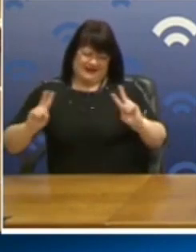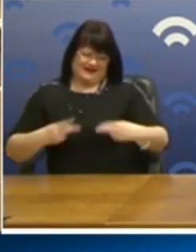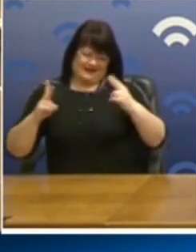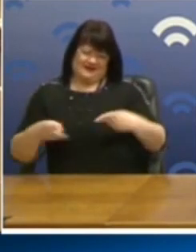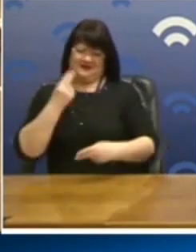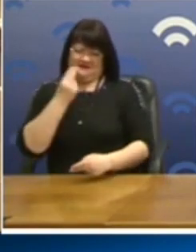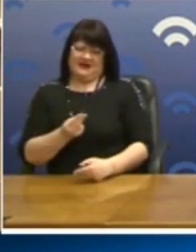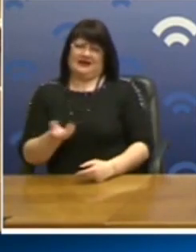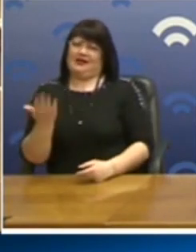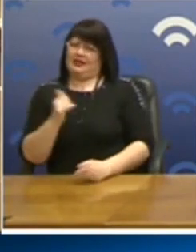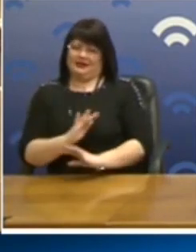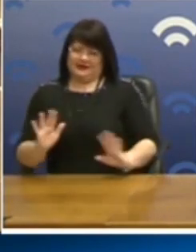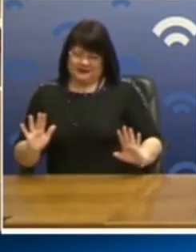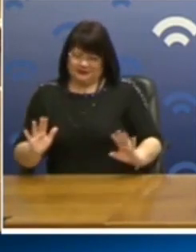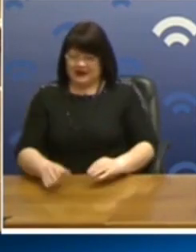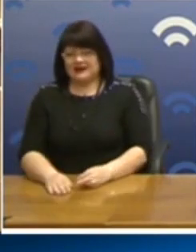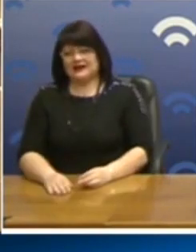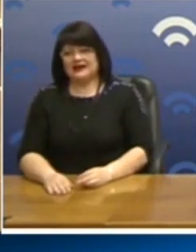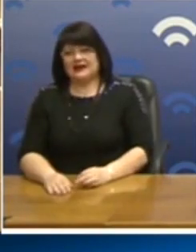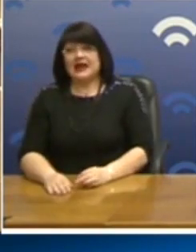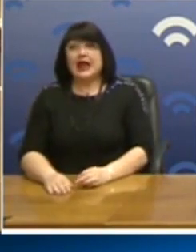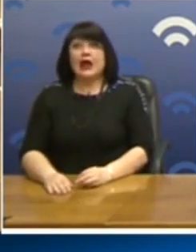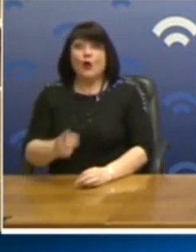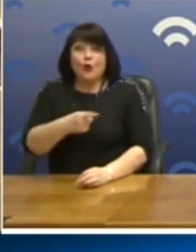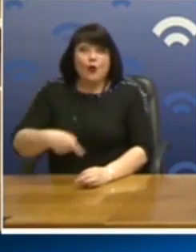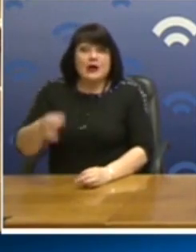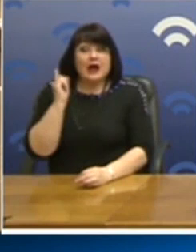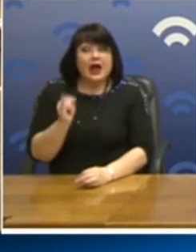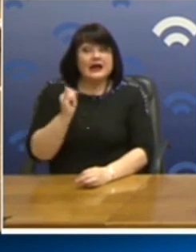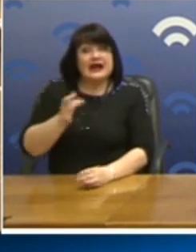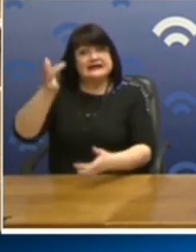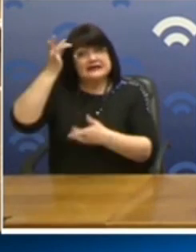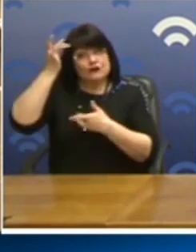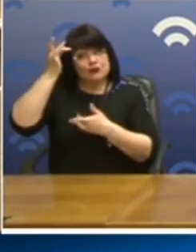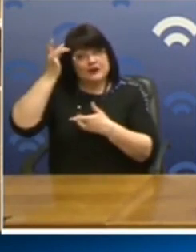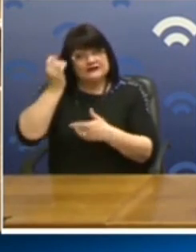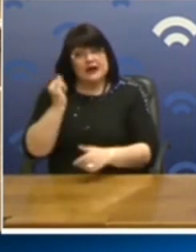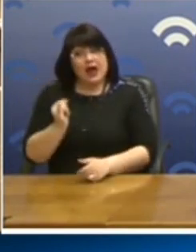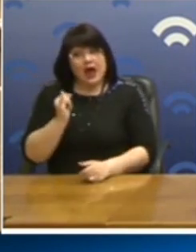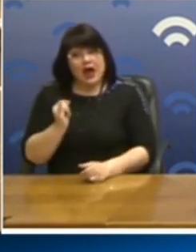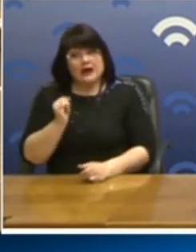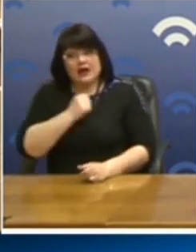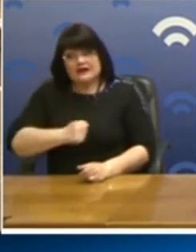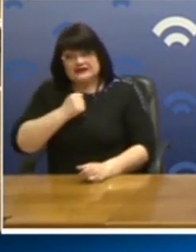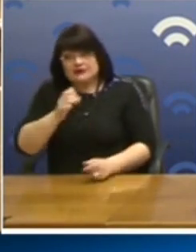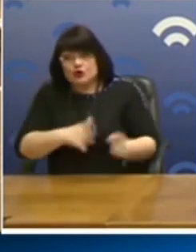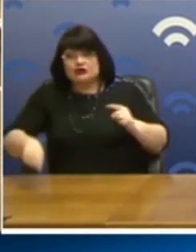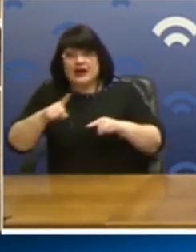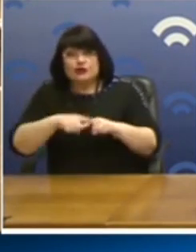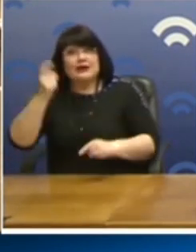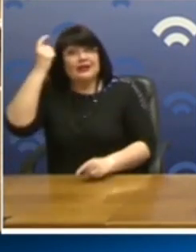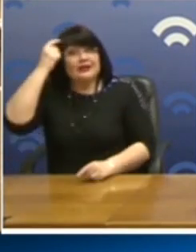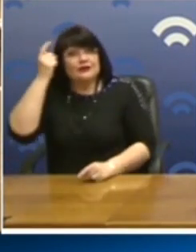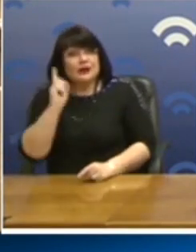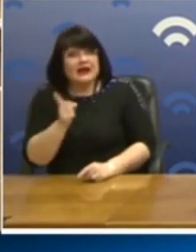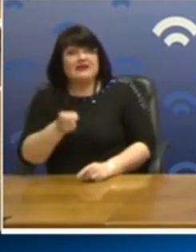Αυτό όσο πιο αργά το συνειδητοποιείτε όλοι και όσο πιο αργά το συνειδητοποιεί δυστυχώς και ο ελληνικός λαός και με ευθύνη